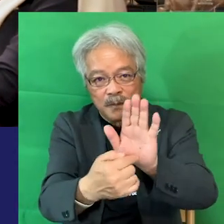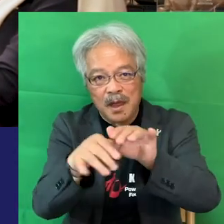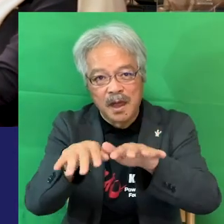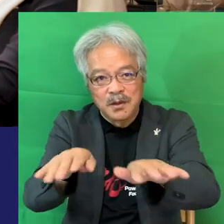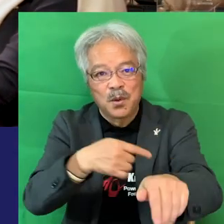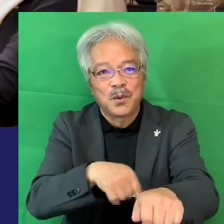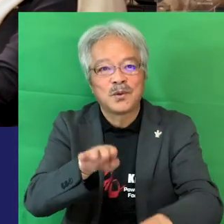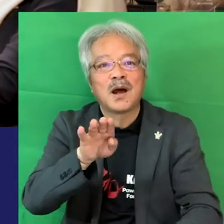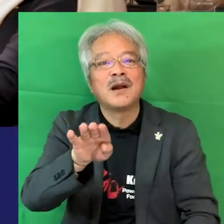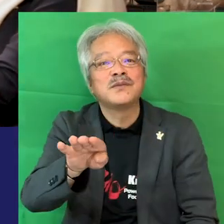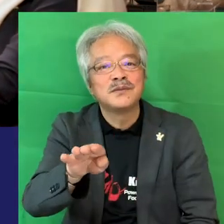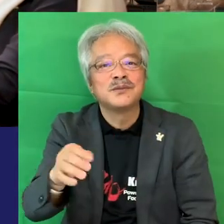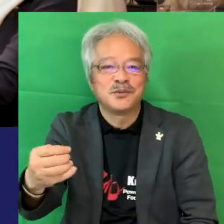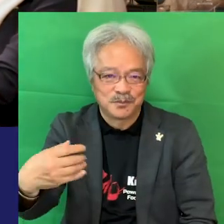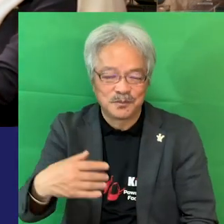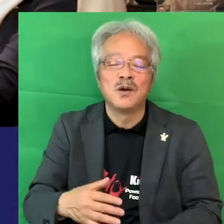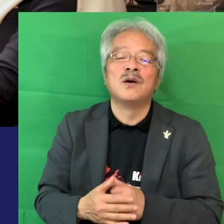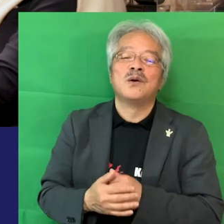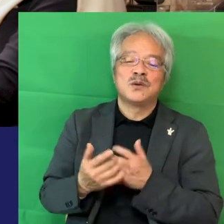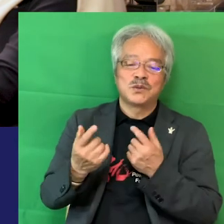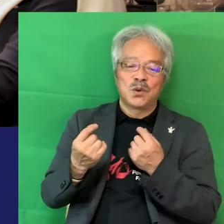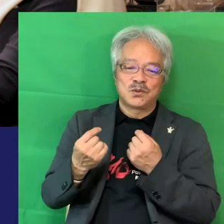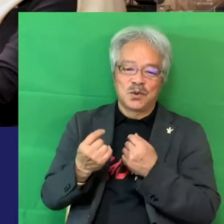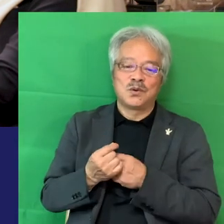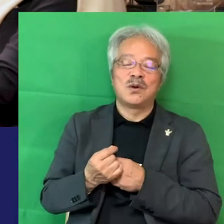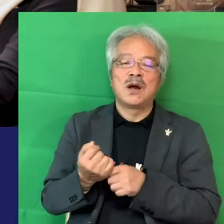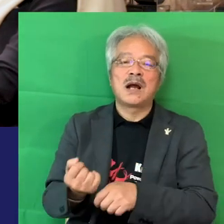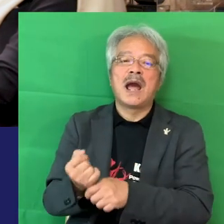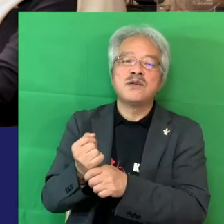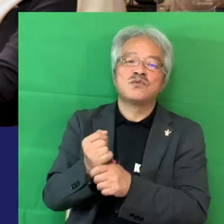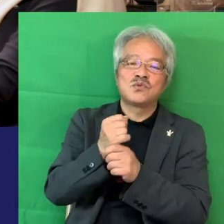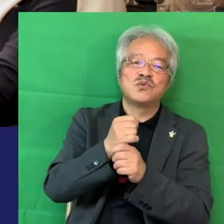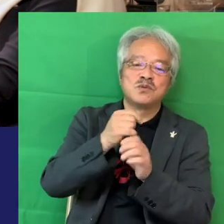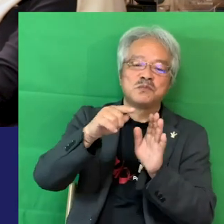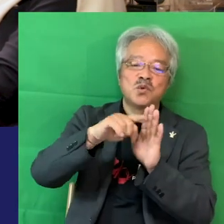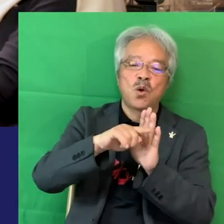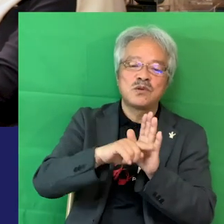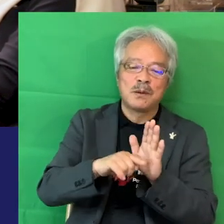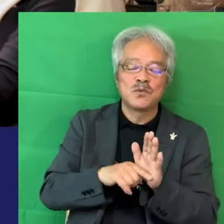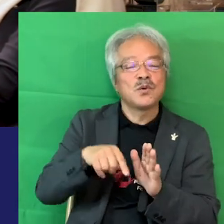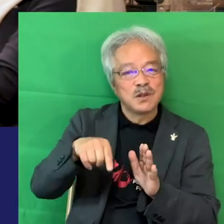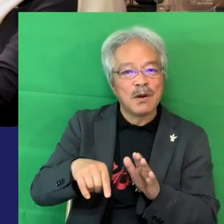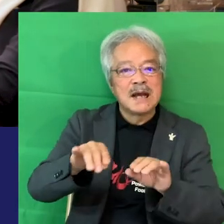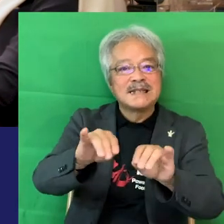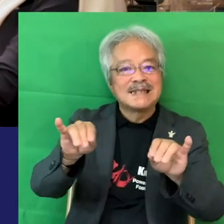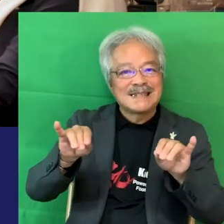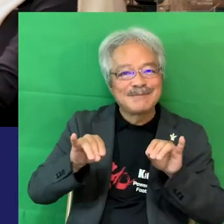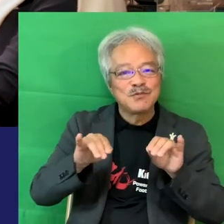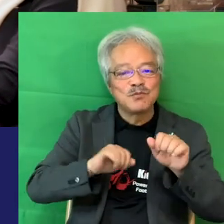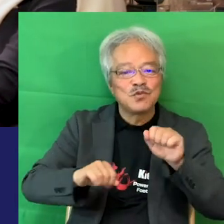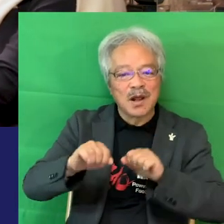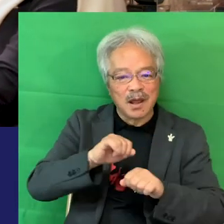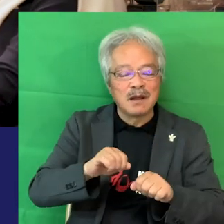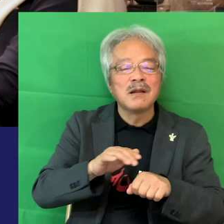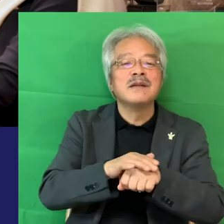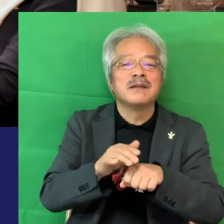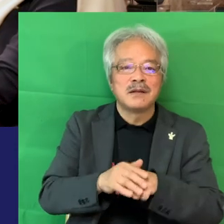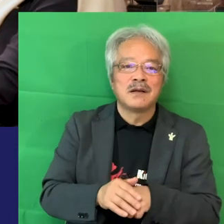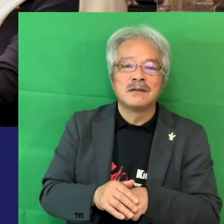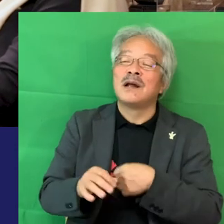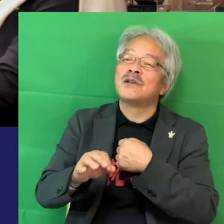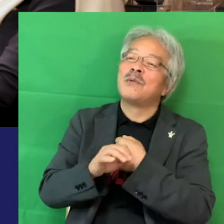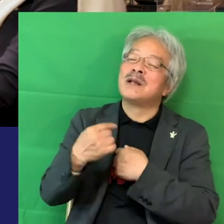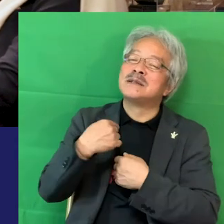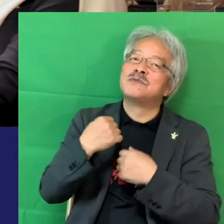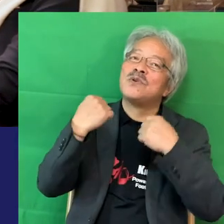回復プログラムとしてはそうよねチームプレーっていい感じする自分の居場所を見つけたっていうゴールキ